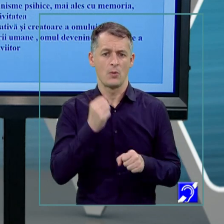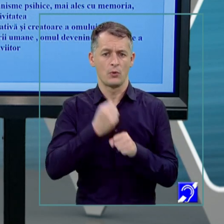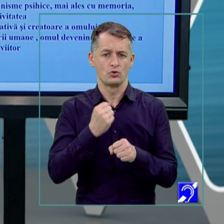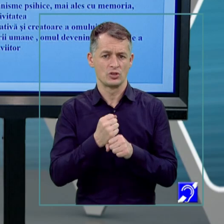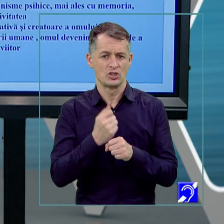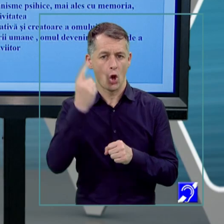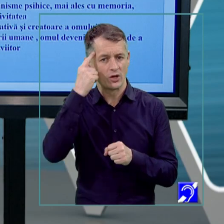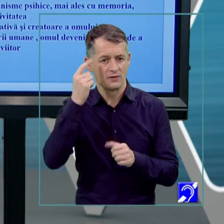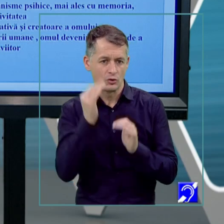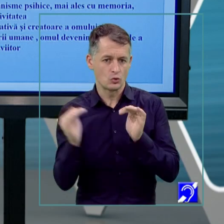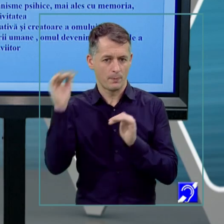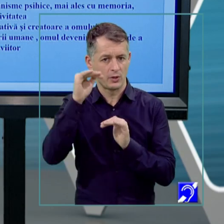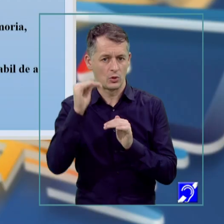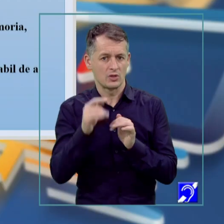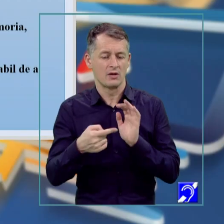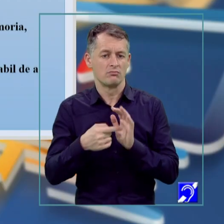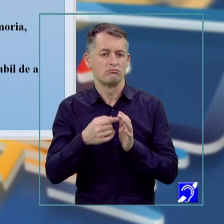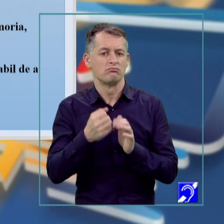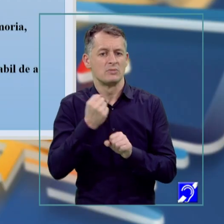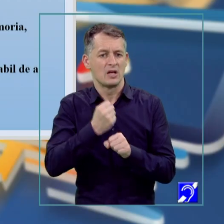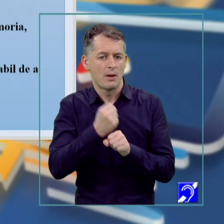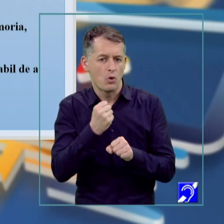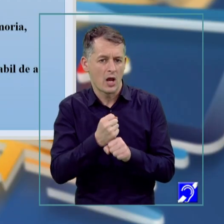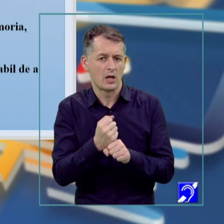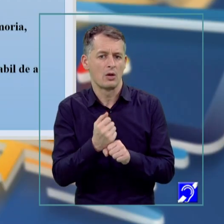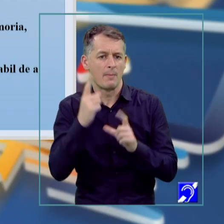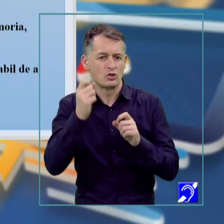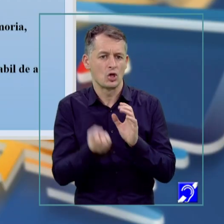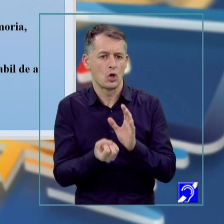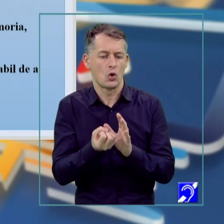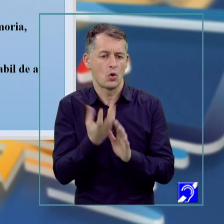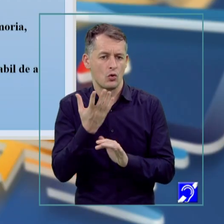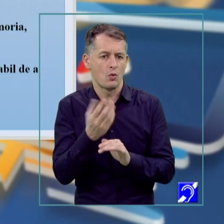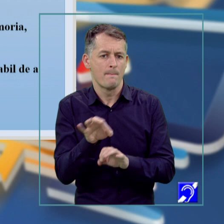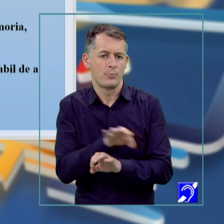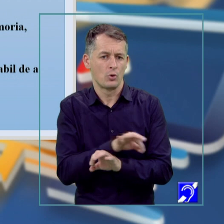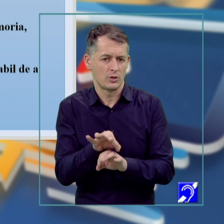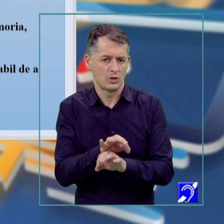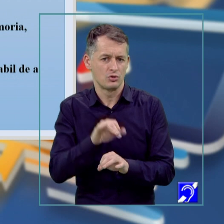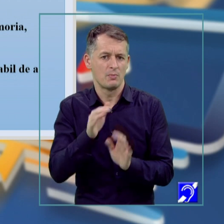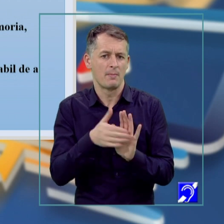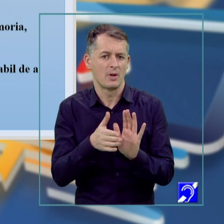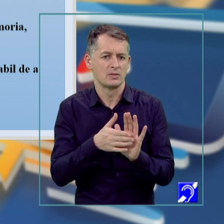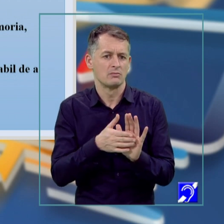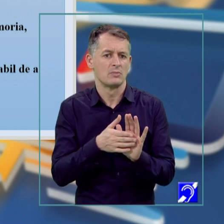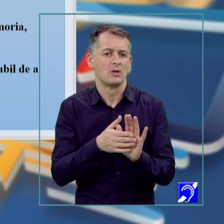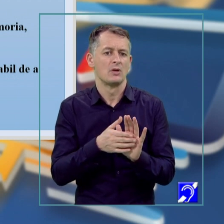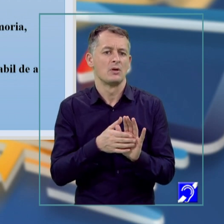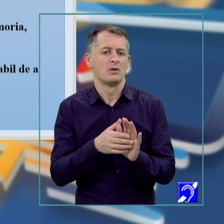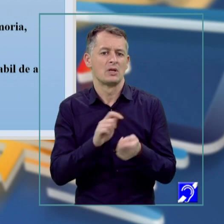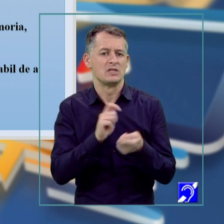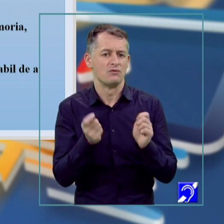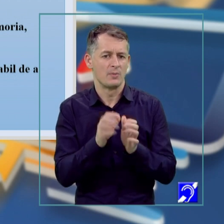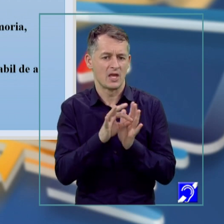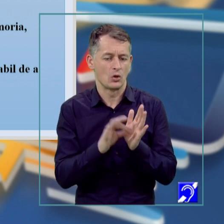superior de elaborarea unor imagini, proiecte noi pe baza combinării și transformării datelor experienței. Caracteristii generale,